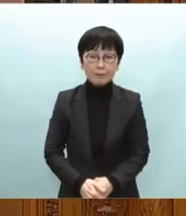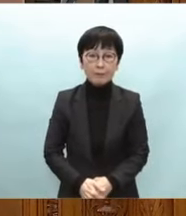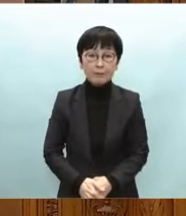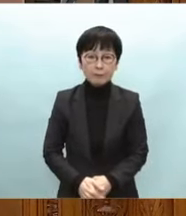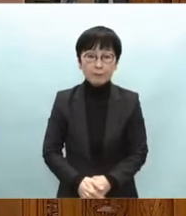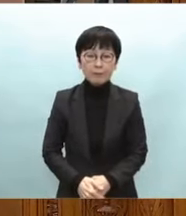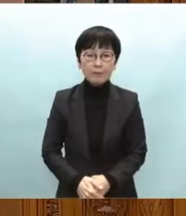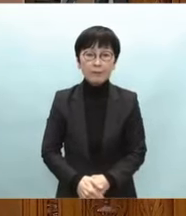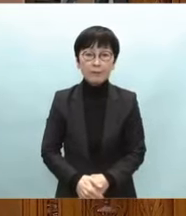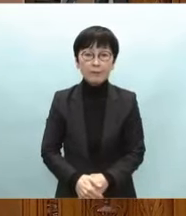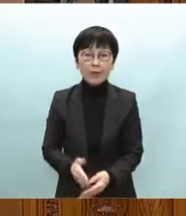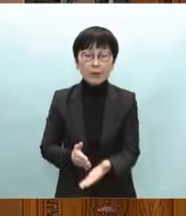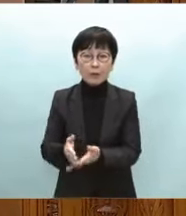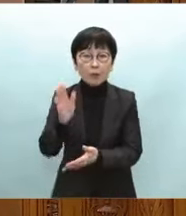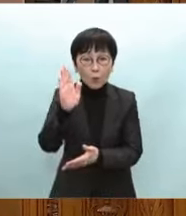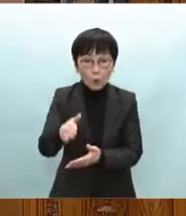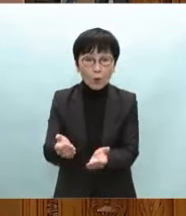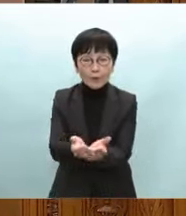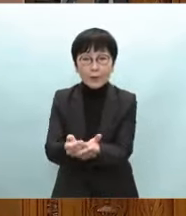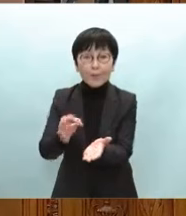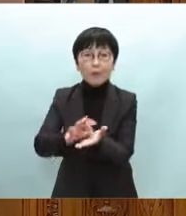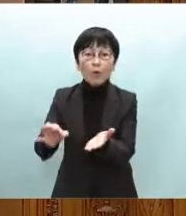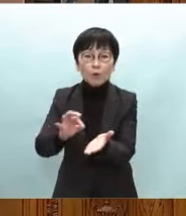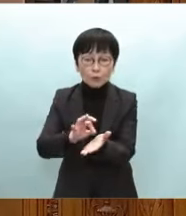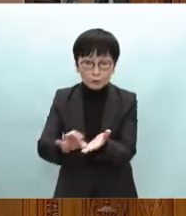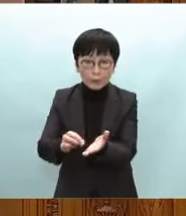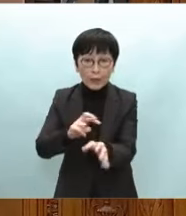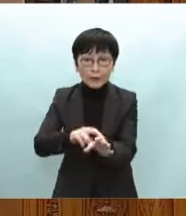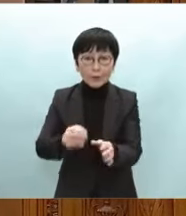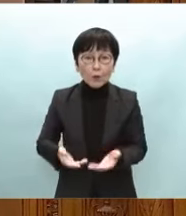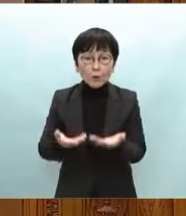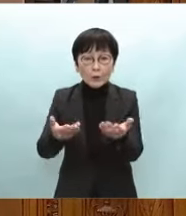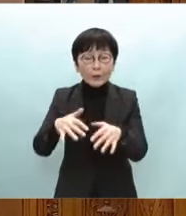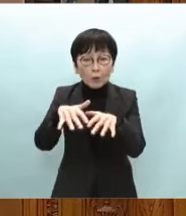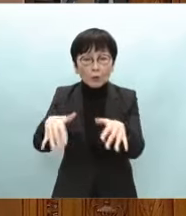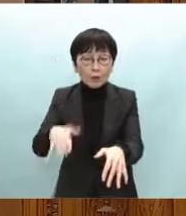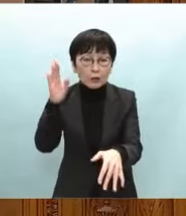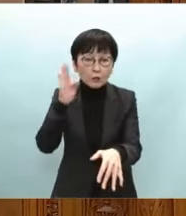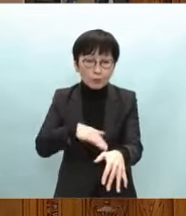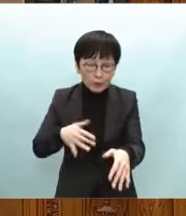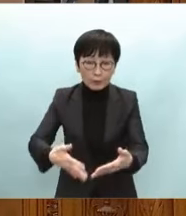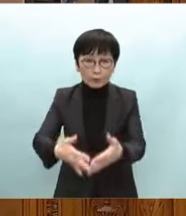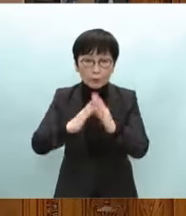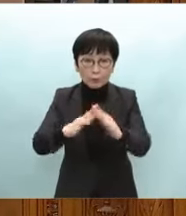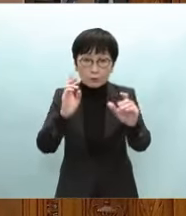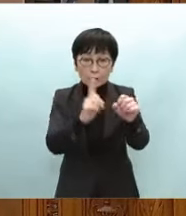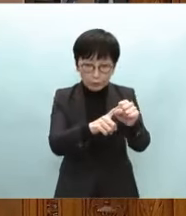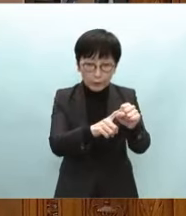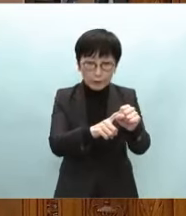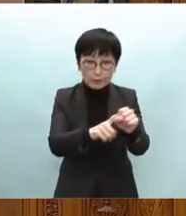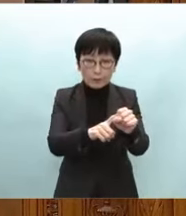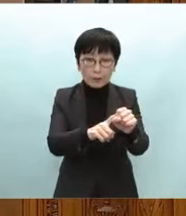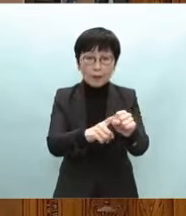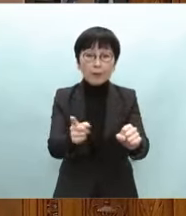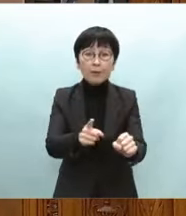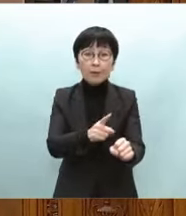行後は船舶を活用した医療提供体制の速やかな構築に向けてまずは既存の